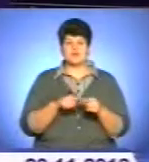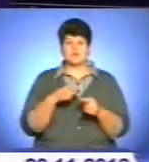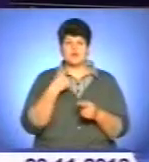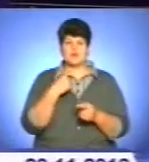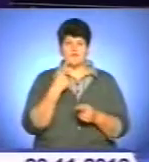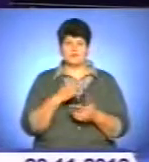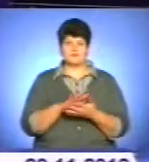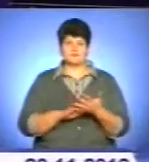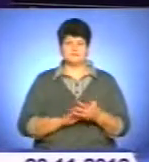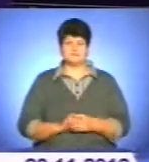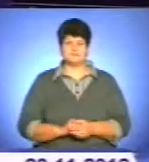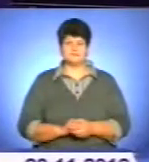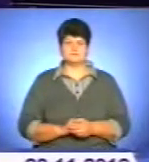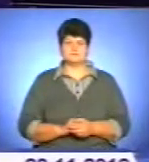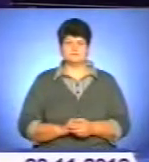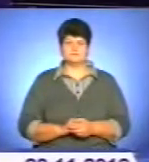Держфіннінспекції в області.